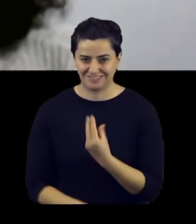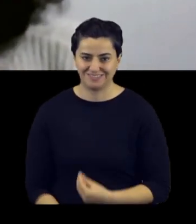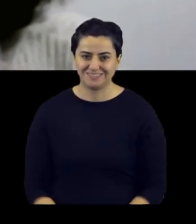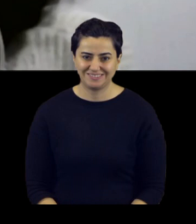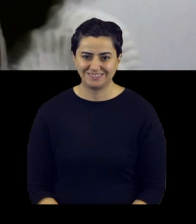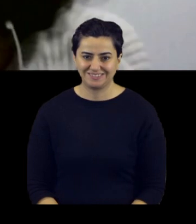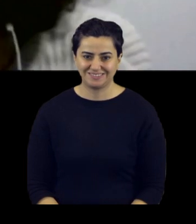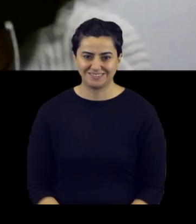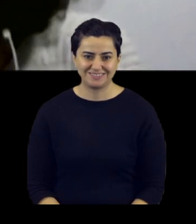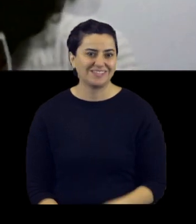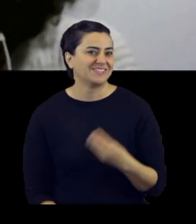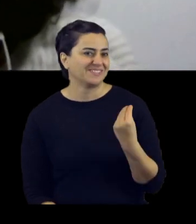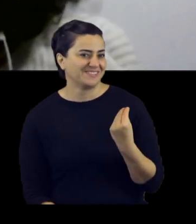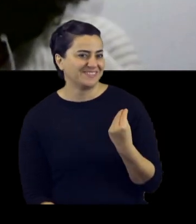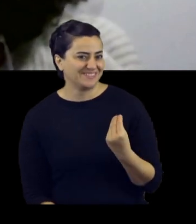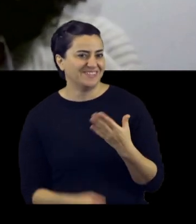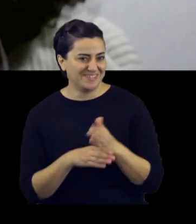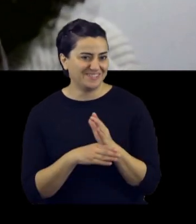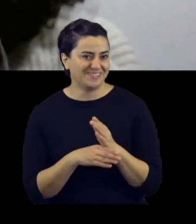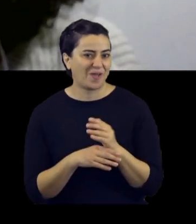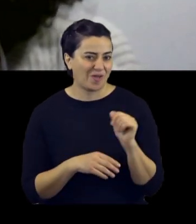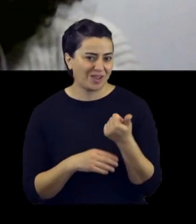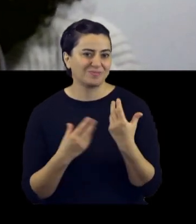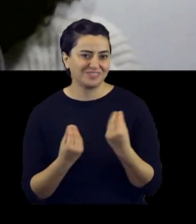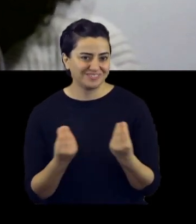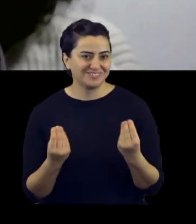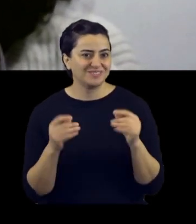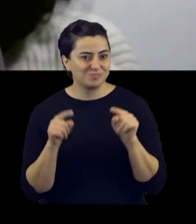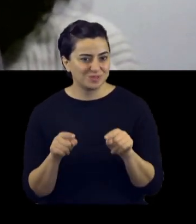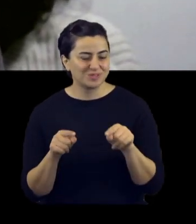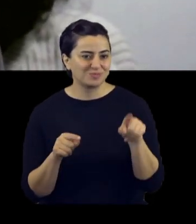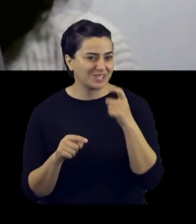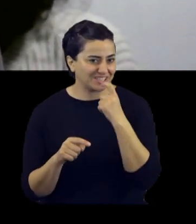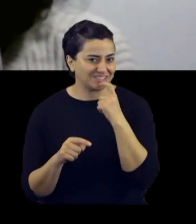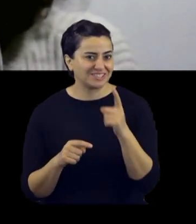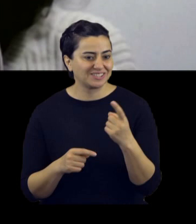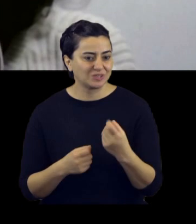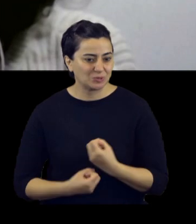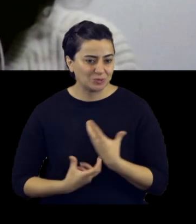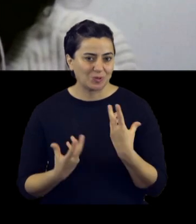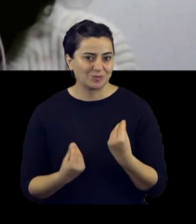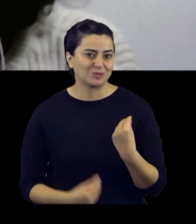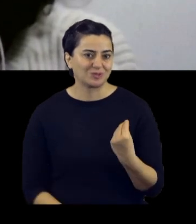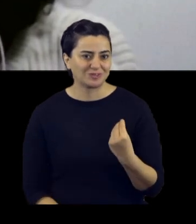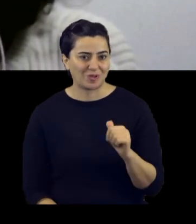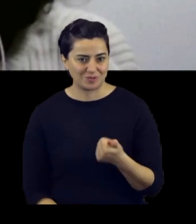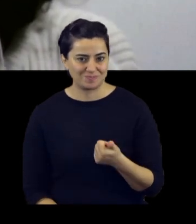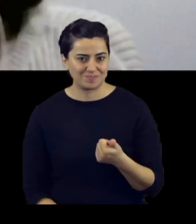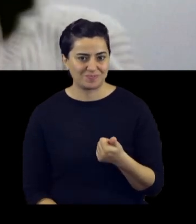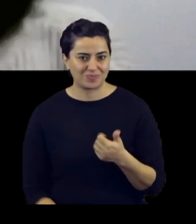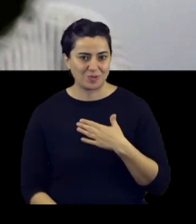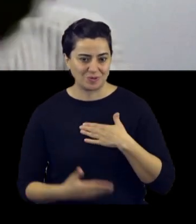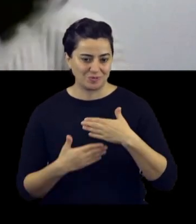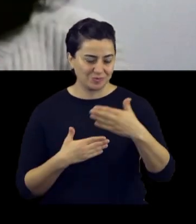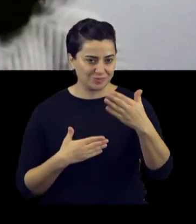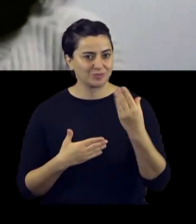hep böyle anlatırken. Gerçekten önemli şeyler bunlar. Bunları bu yaşta yaşayabiliyor olman da çok önemli. Çünkü